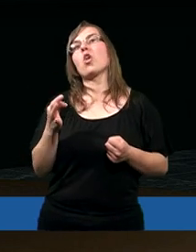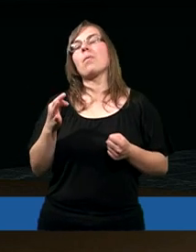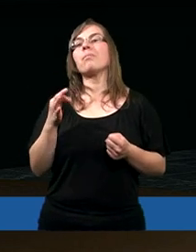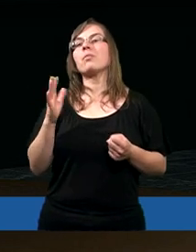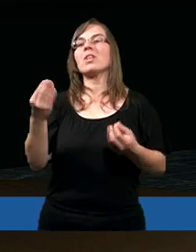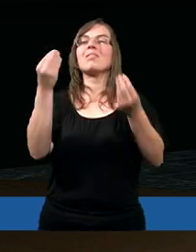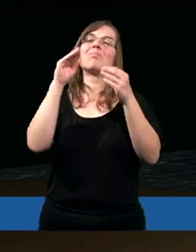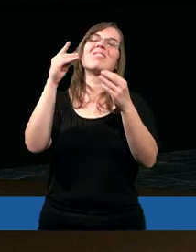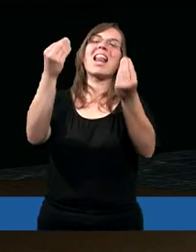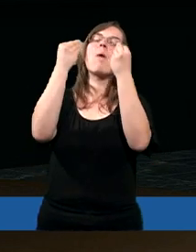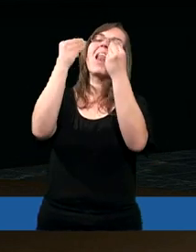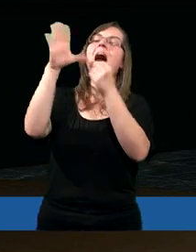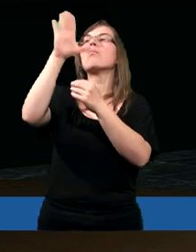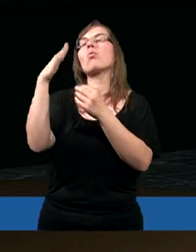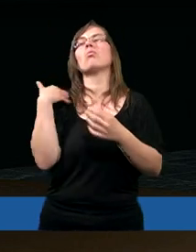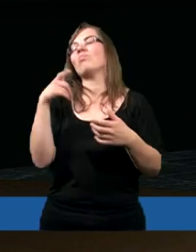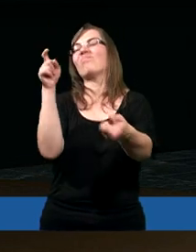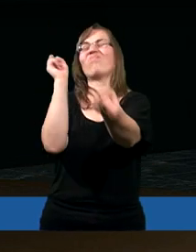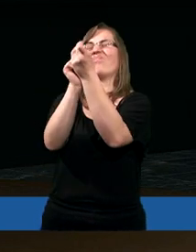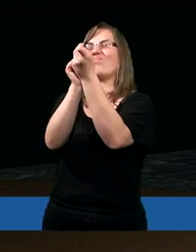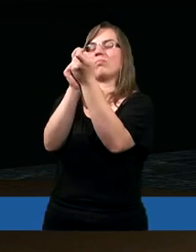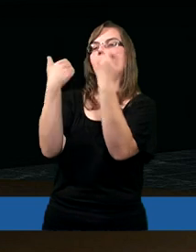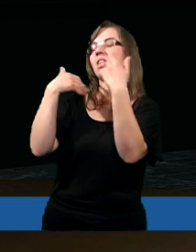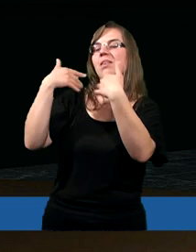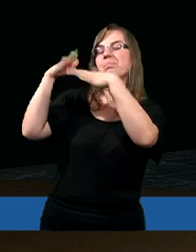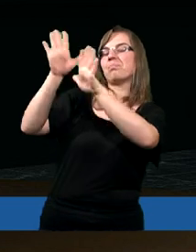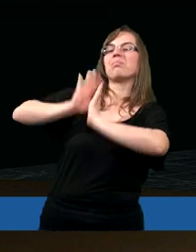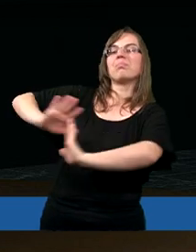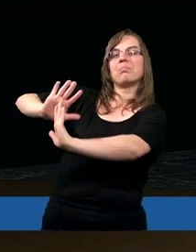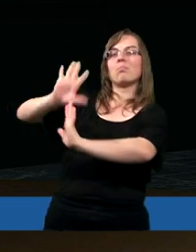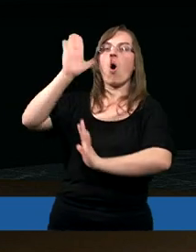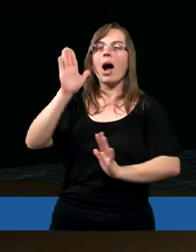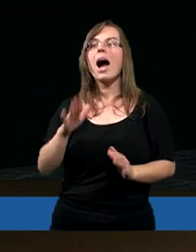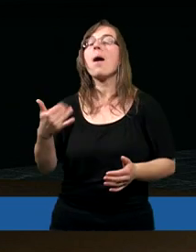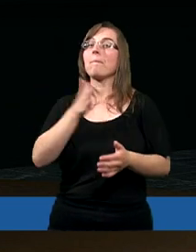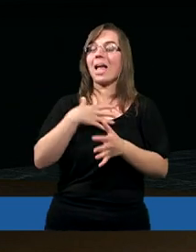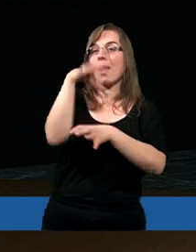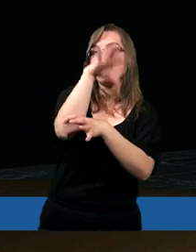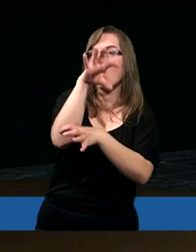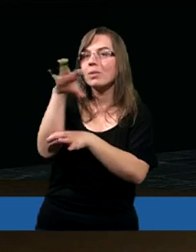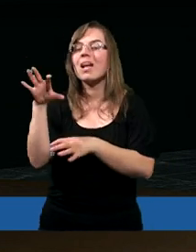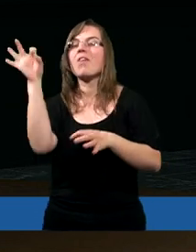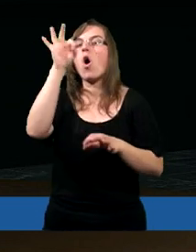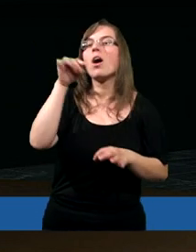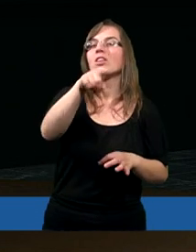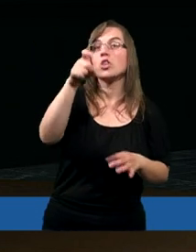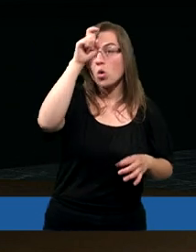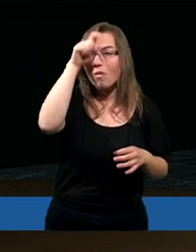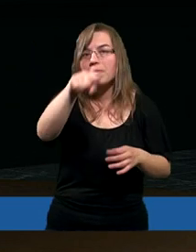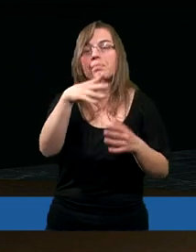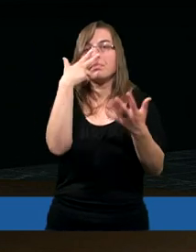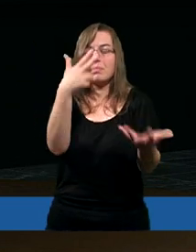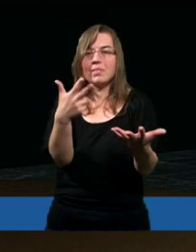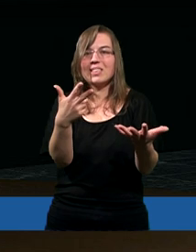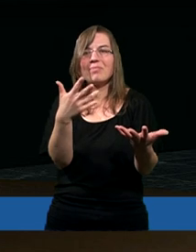nauki Boże, przeciwny. I kiedy miałam okazję obserwować jak człowieka po